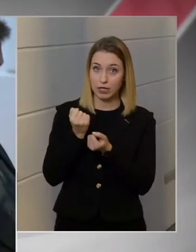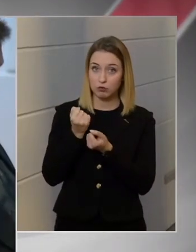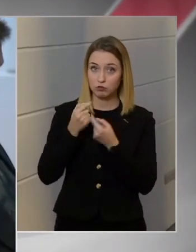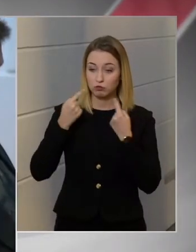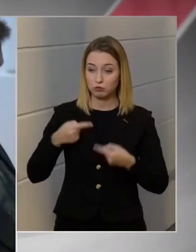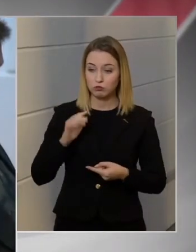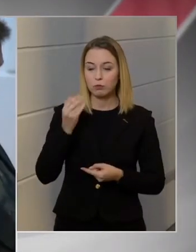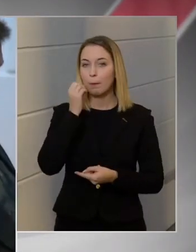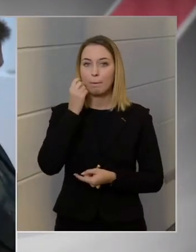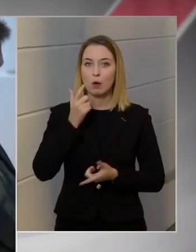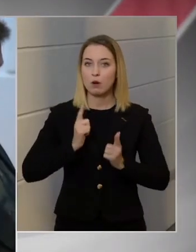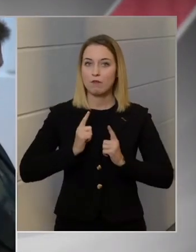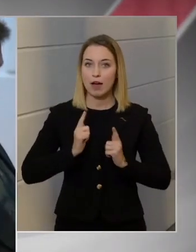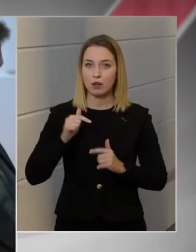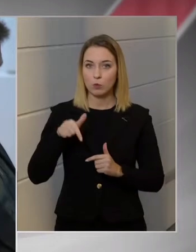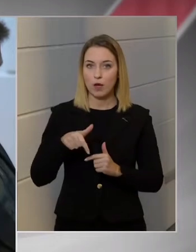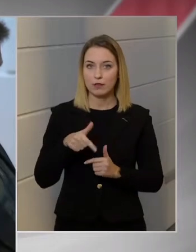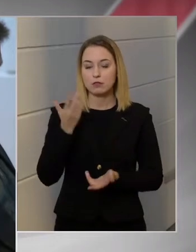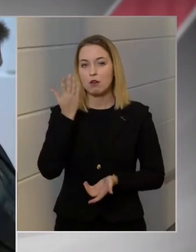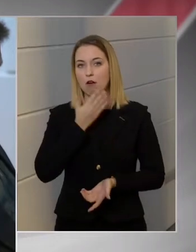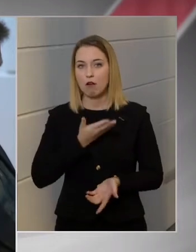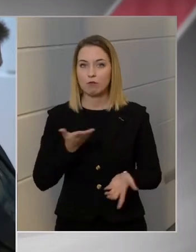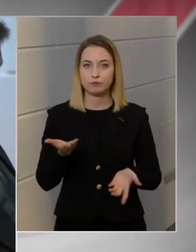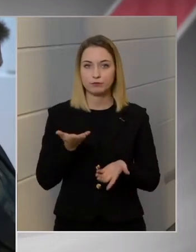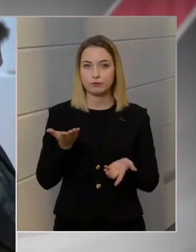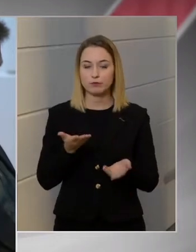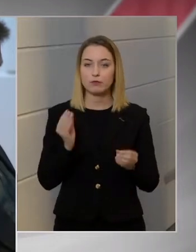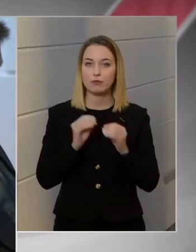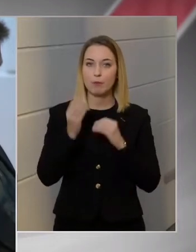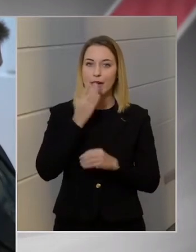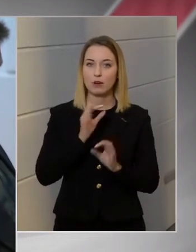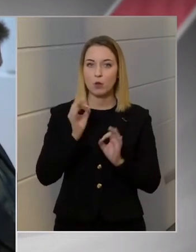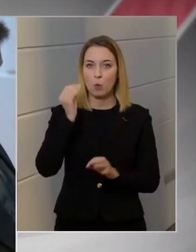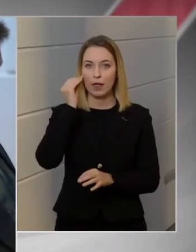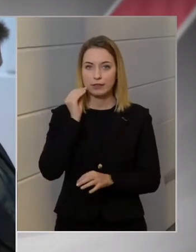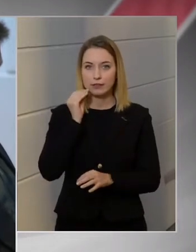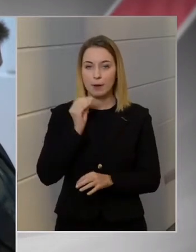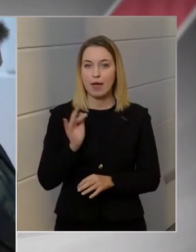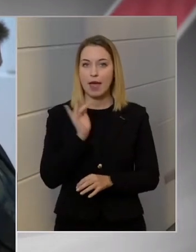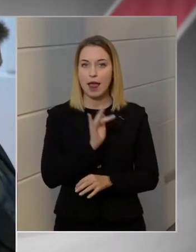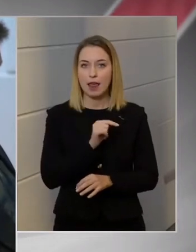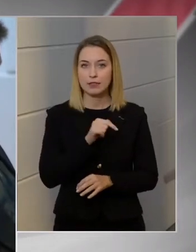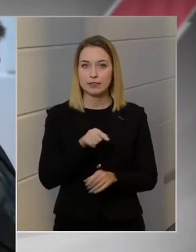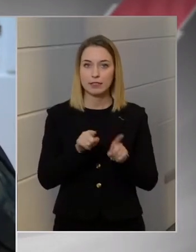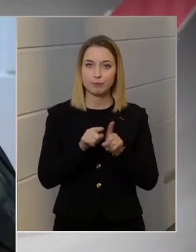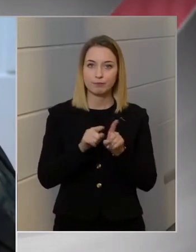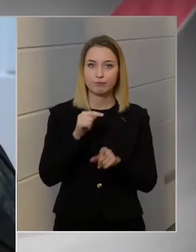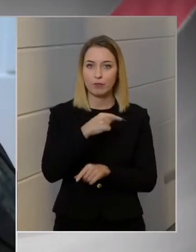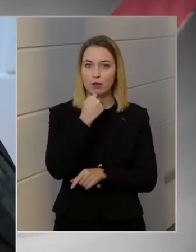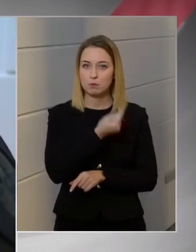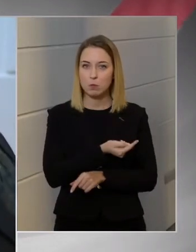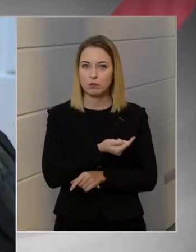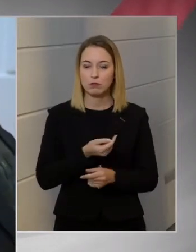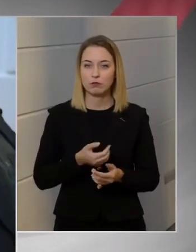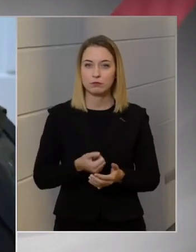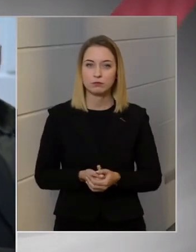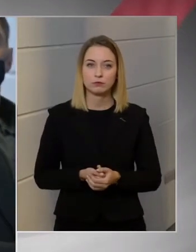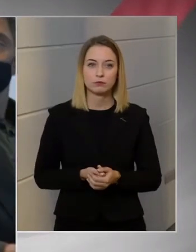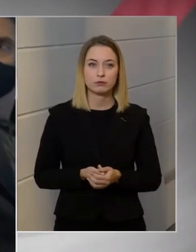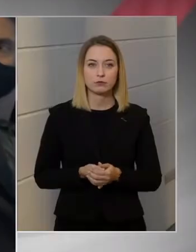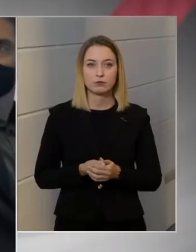mikorra várható ez, ha egyáltalán... Mert ha jól értem az ellenzék, minthogyha azt mondaná, hogy